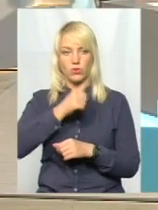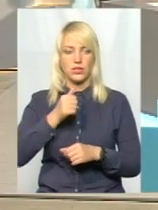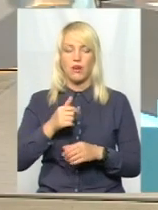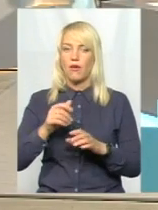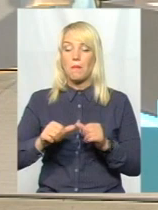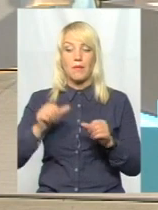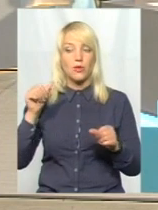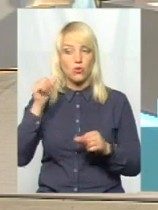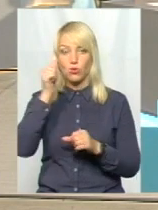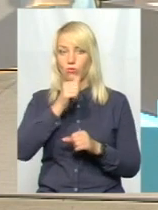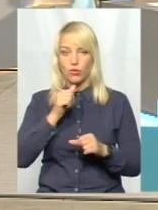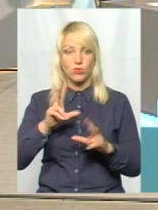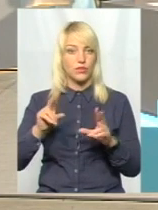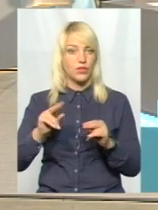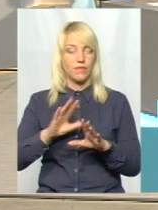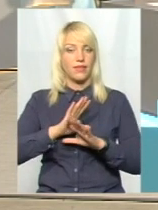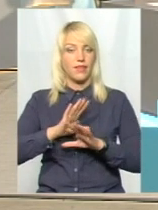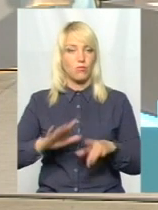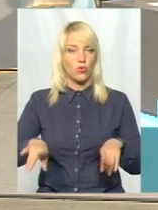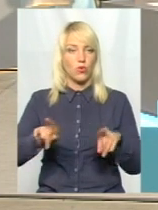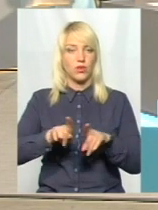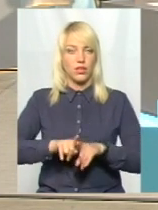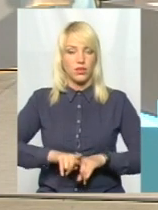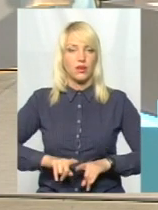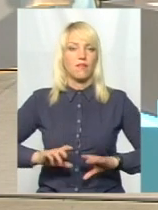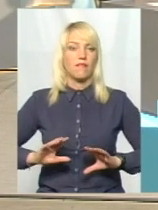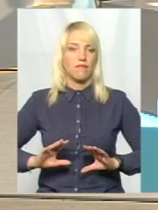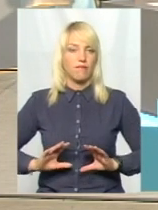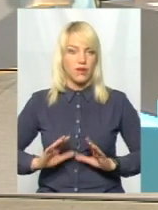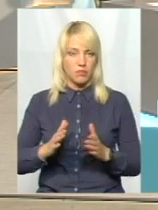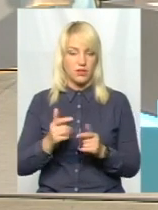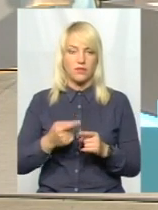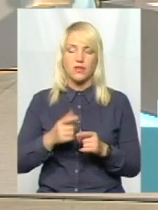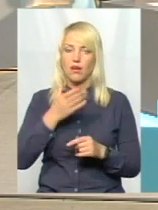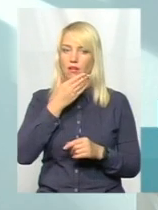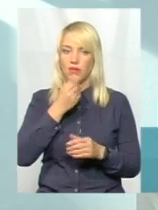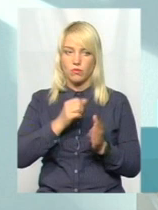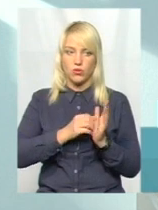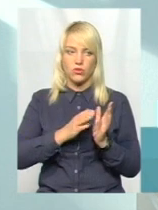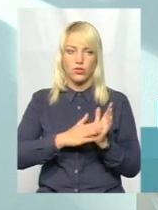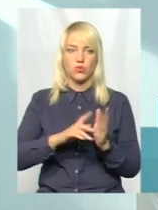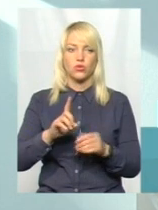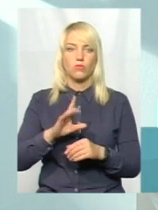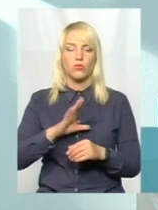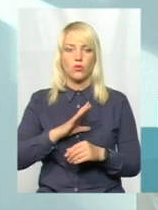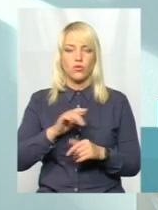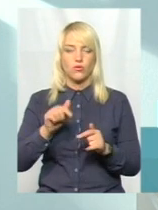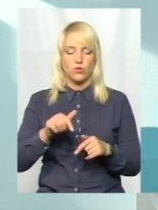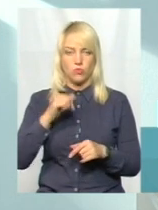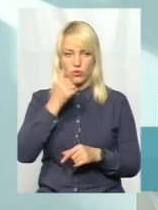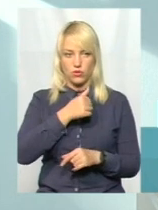випадків. На щастя, дійсно, не було. І це є добре, це є гарний показник. Що було у цьому році?